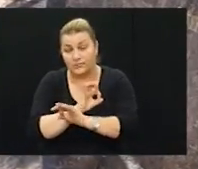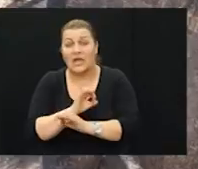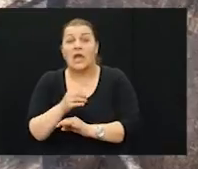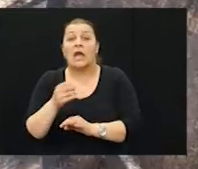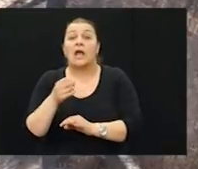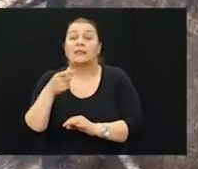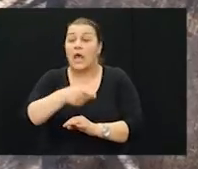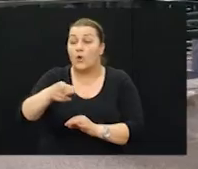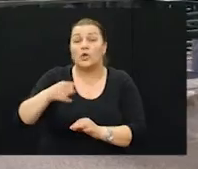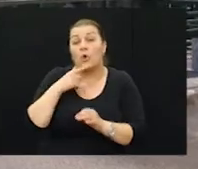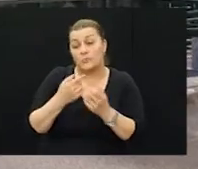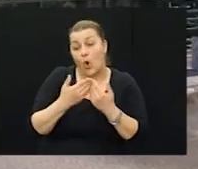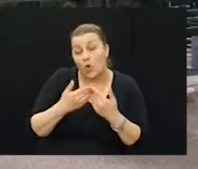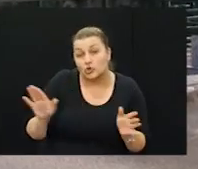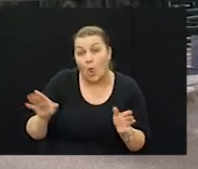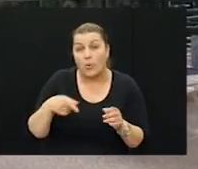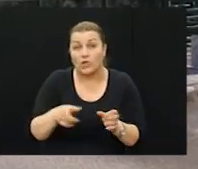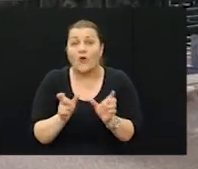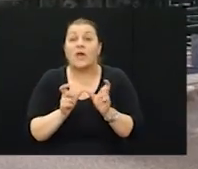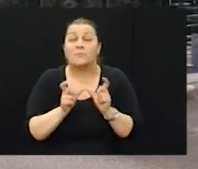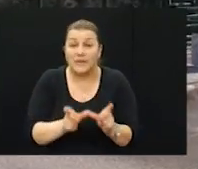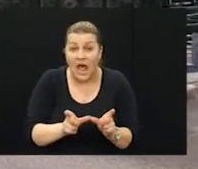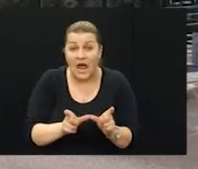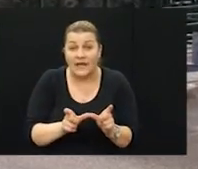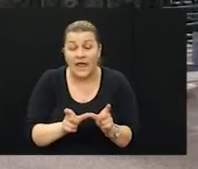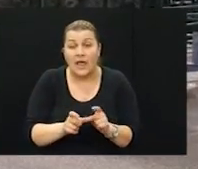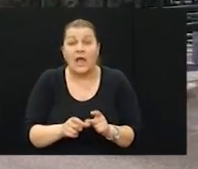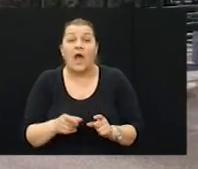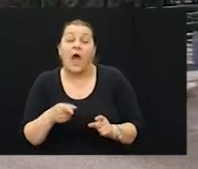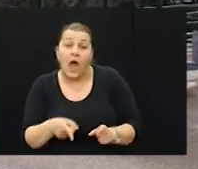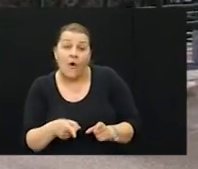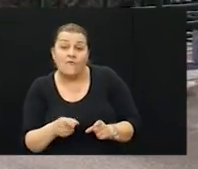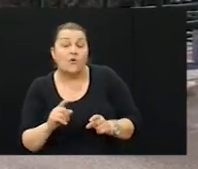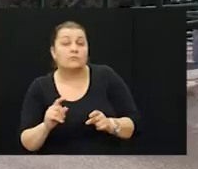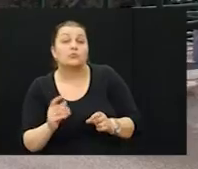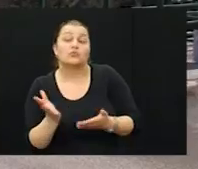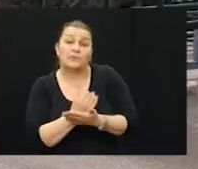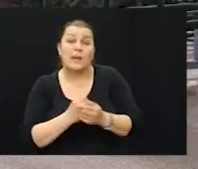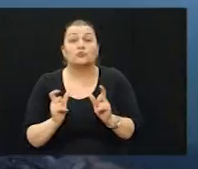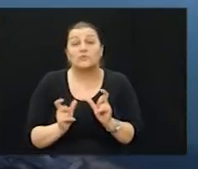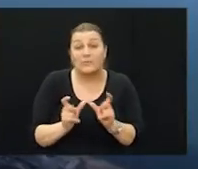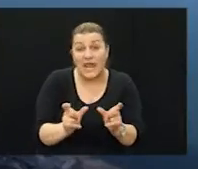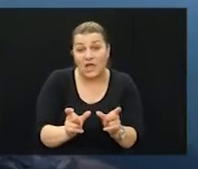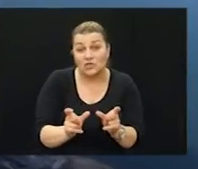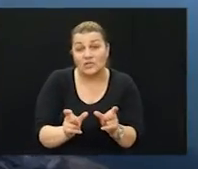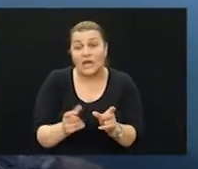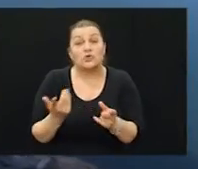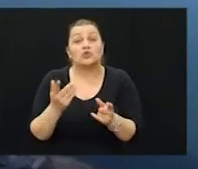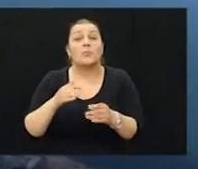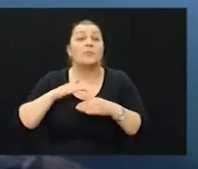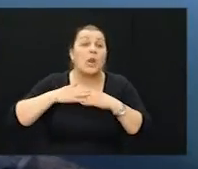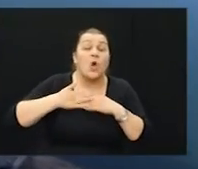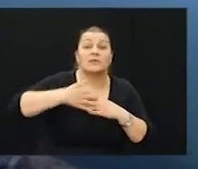brane, oslobodili jedan možda i najvažniji resurs ove županije, a samim tim spriječili genocid koji se